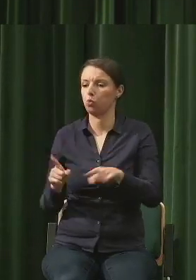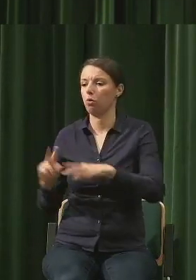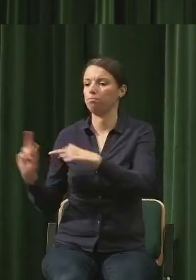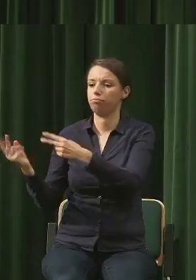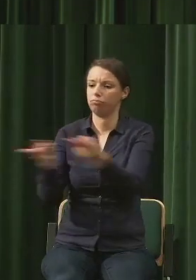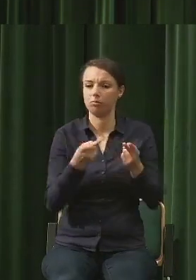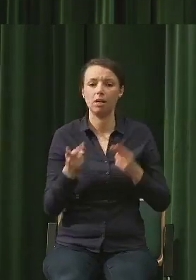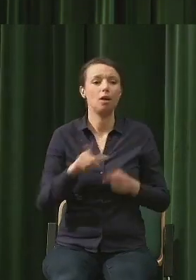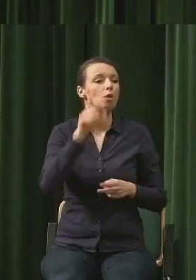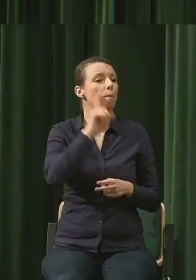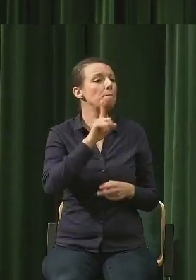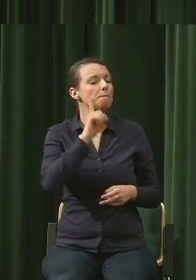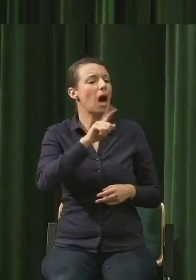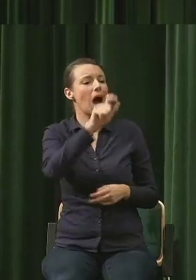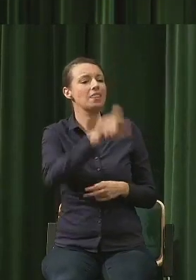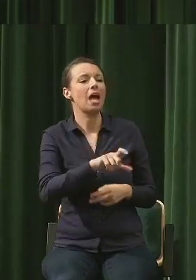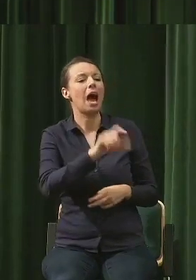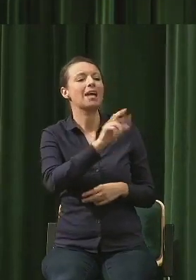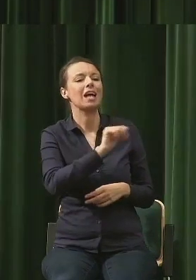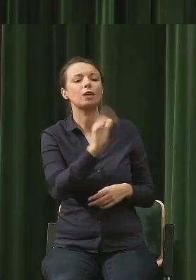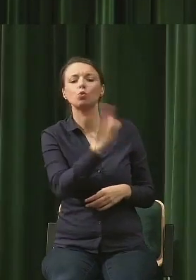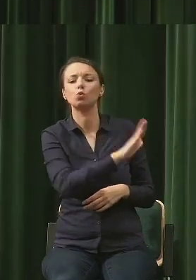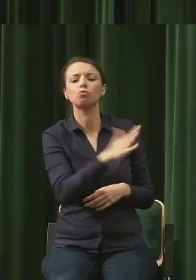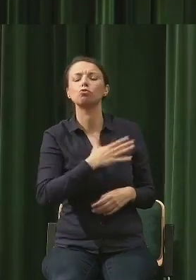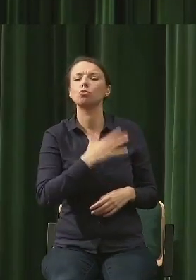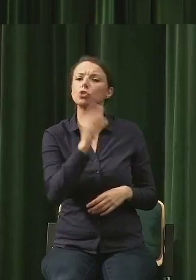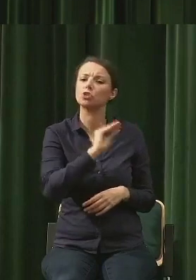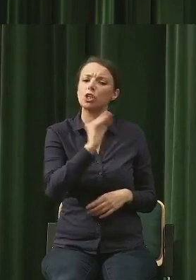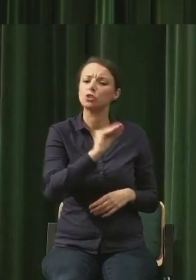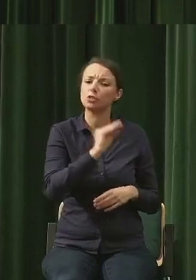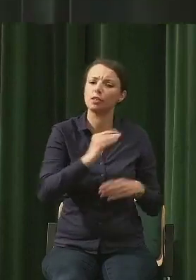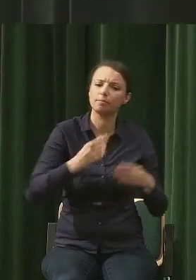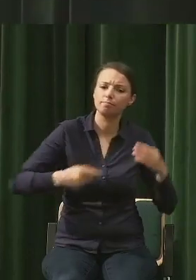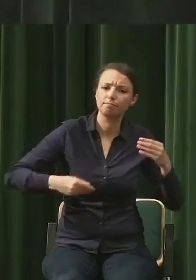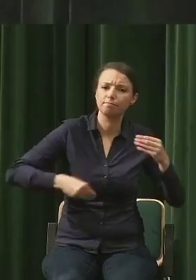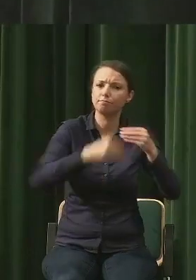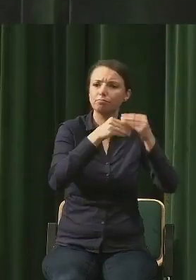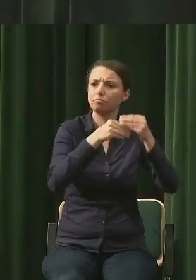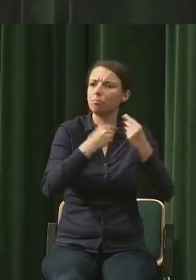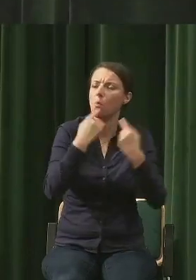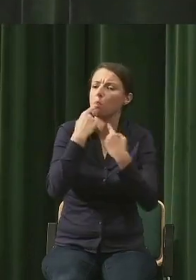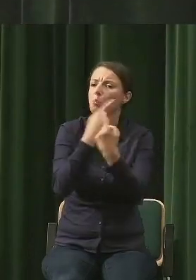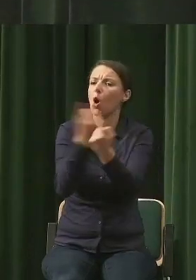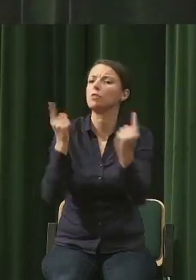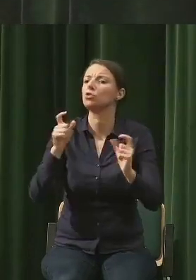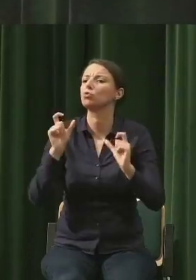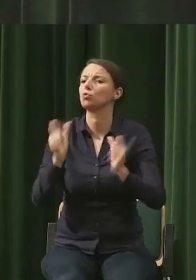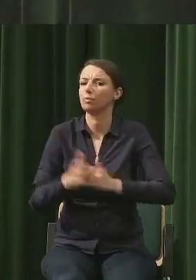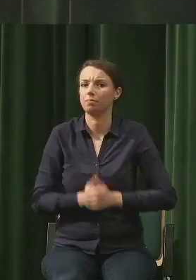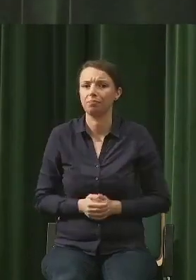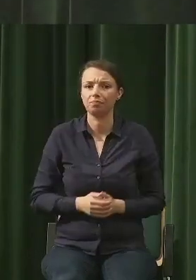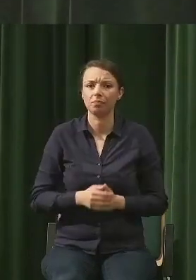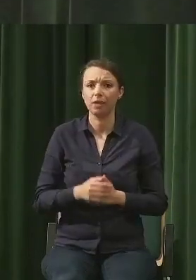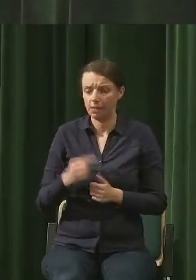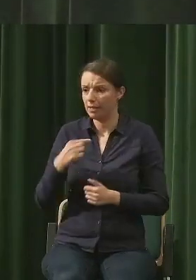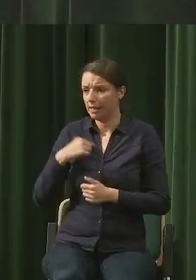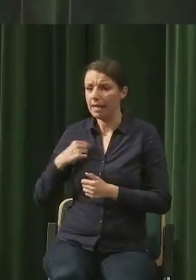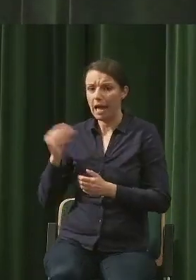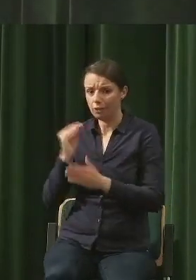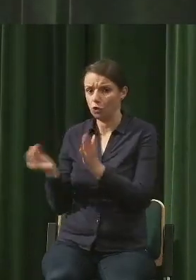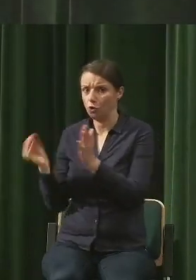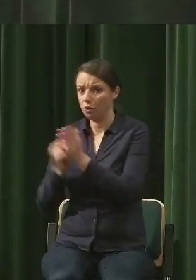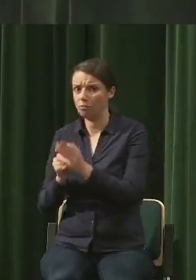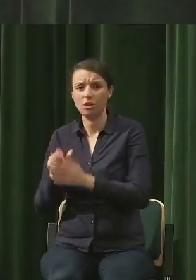przypomniało się, co trzeba powiedzieć, to właśnie jest ten moment. Jedyne zdanie, potrzebujemy, wszystko potrzebuje reżysera, który